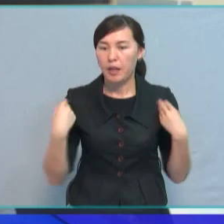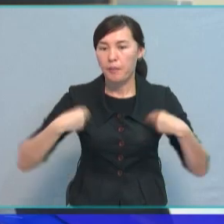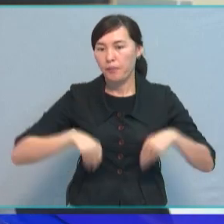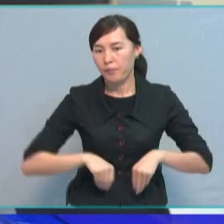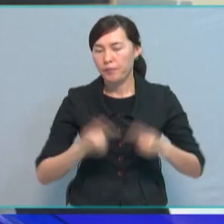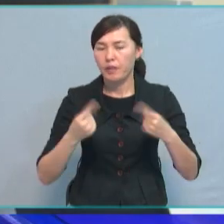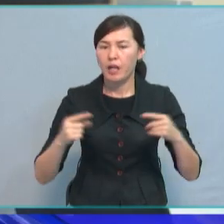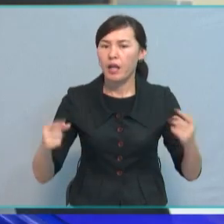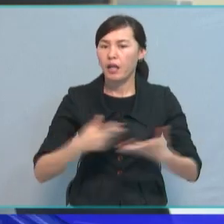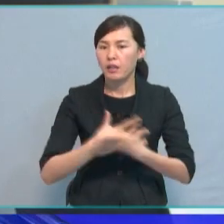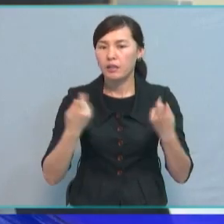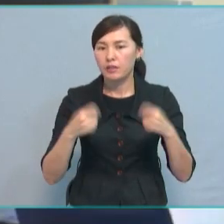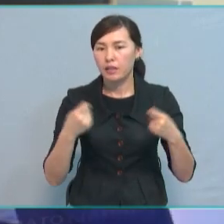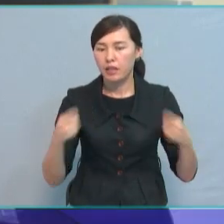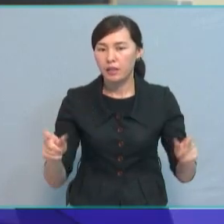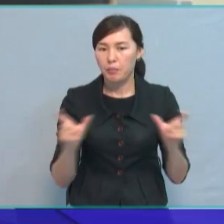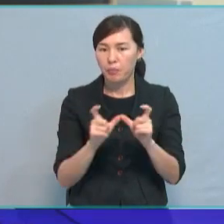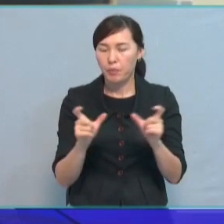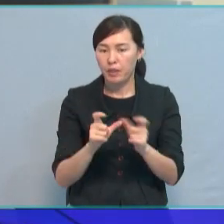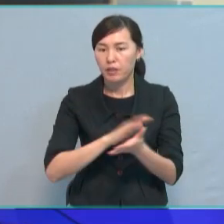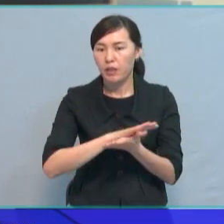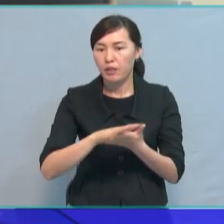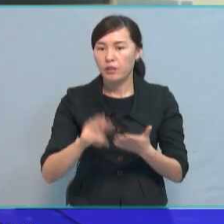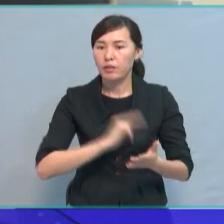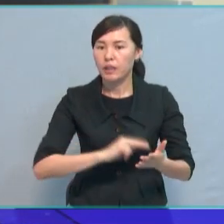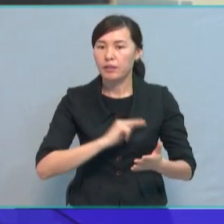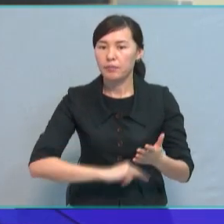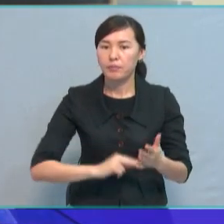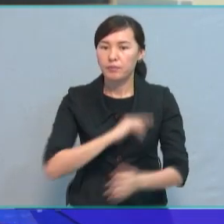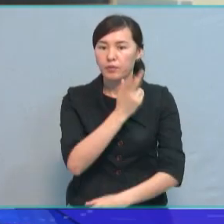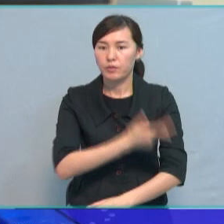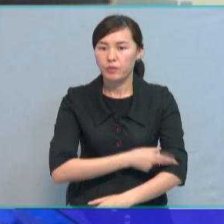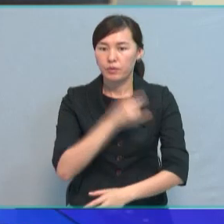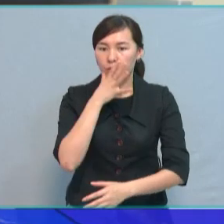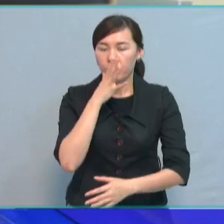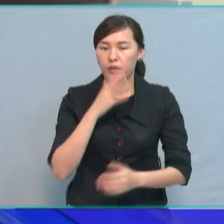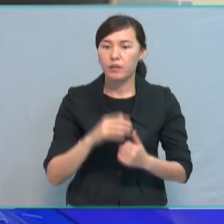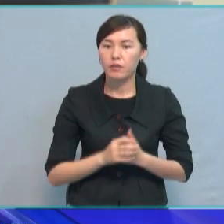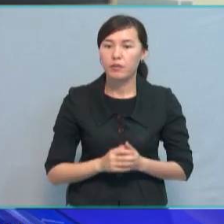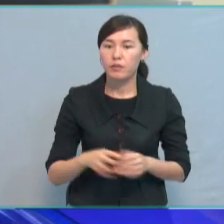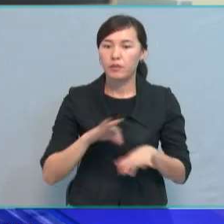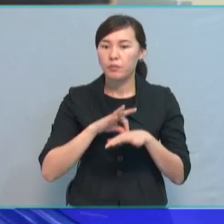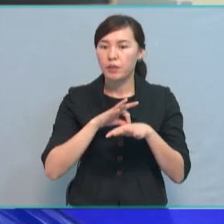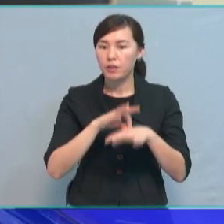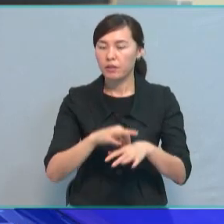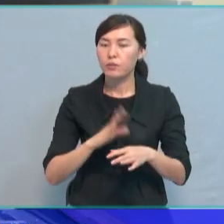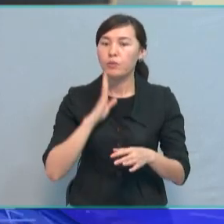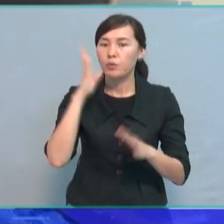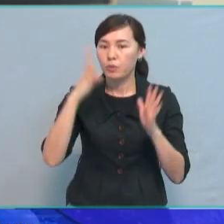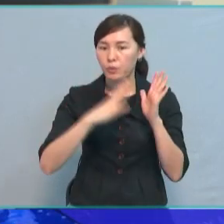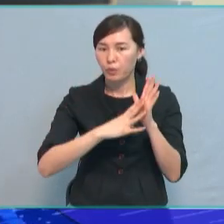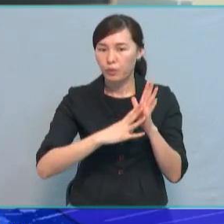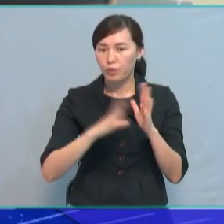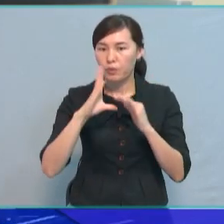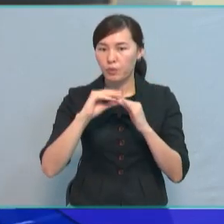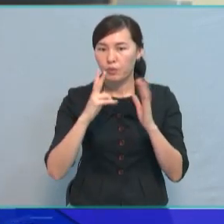кешек, өзге дәзаттар сататын дүкендер дезинфекция жұмыстарын күшетілген режимінде жүргізе отырып, таңғы тоғыз